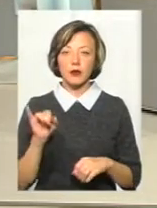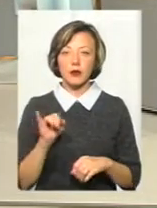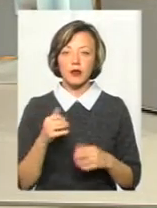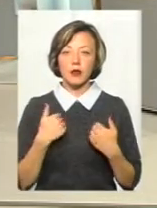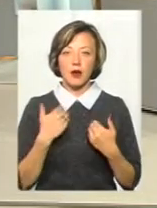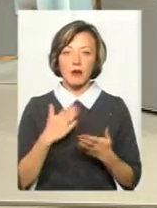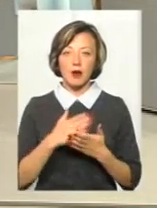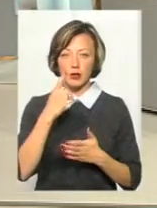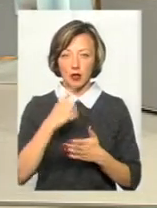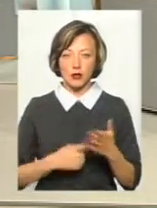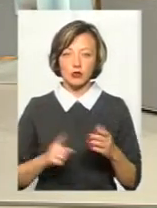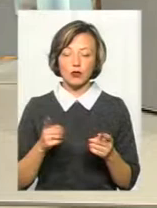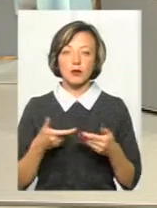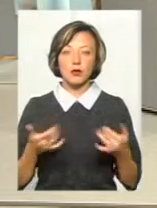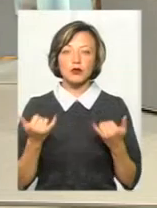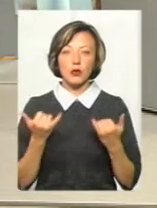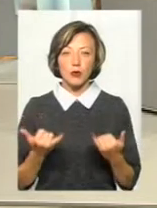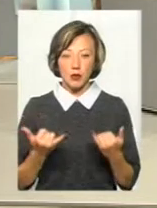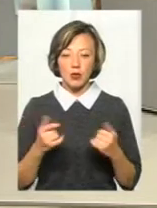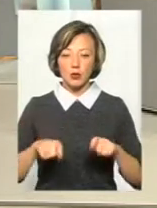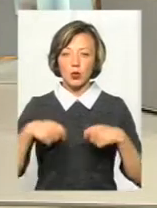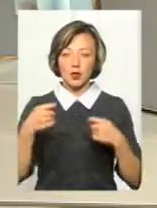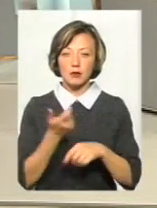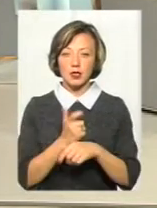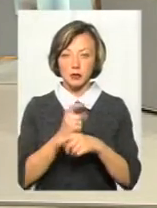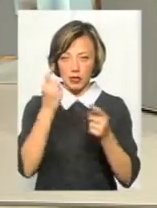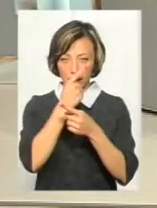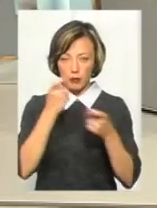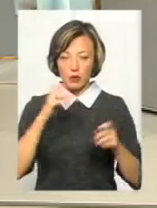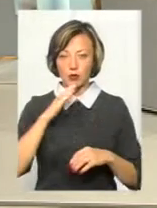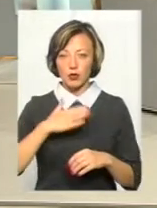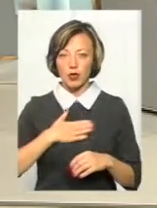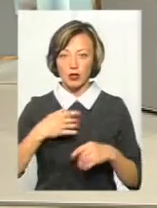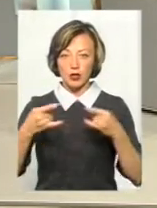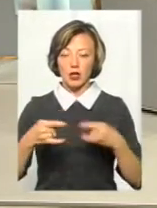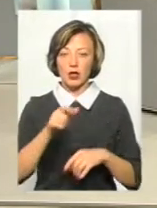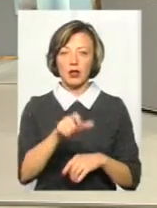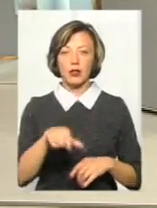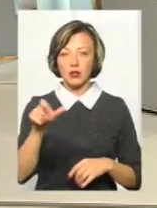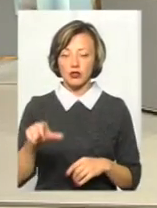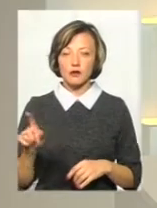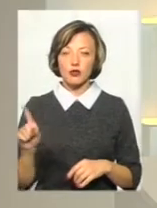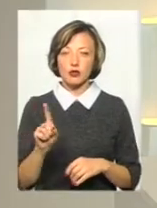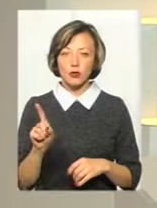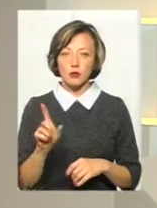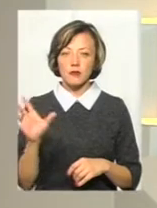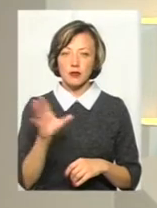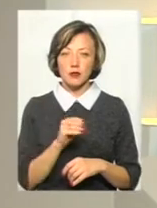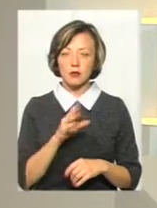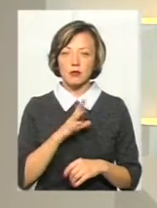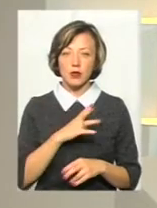маю надію, що ми сьогодні донесли максимальну інформацію до наших телеглядачів, щоб всі були